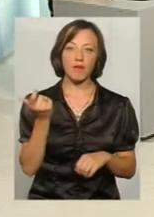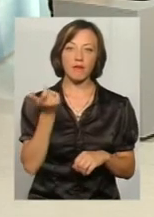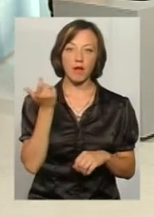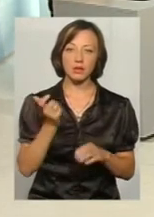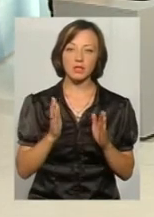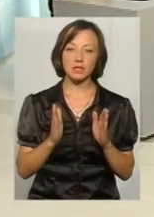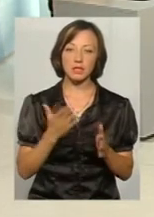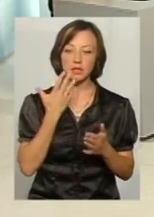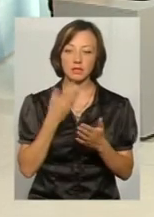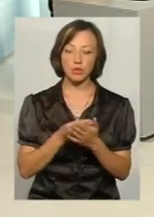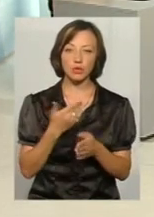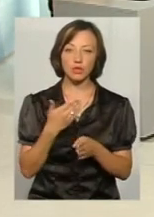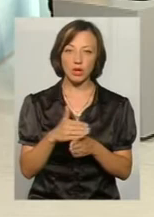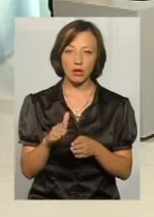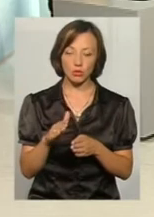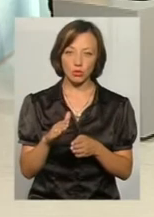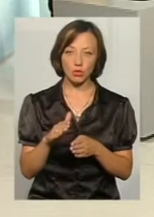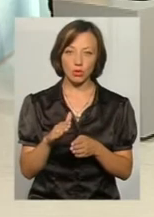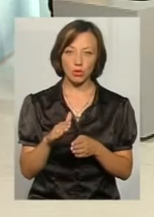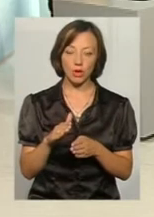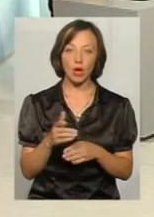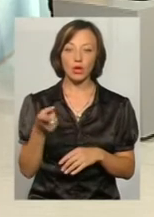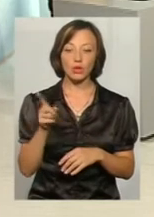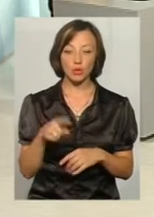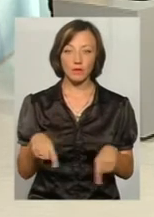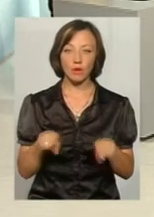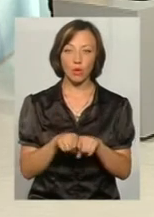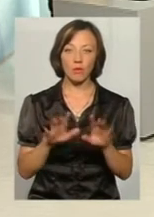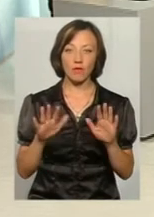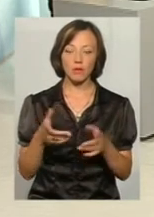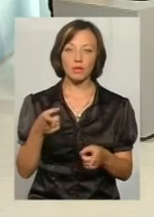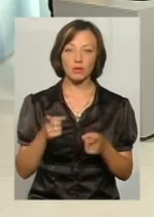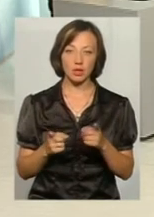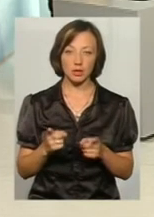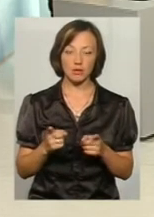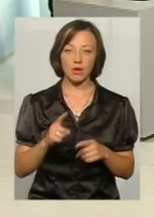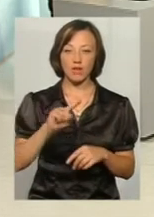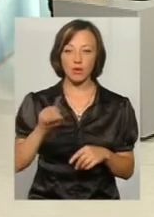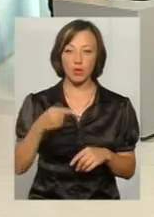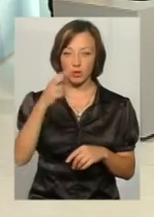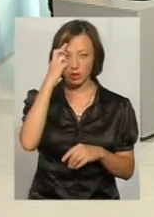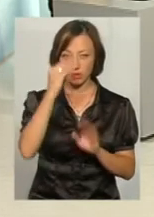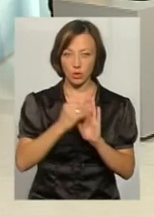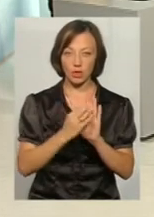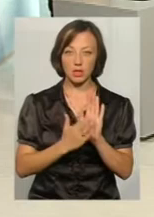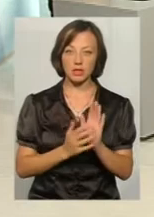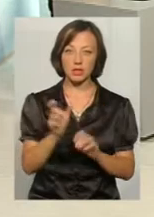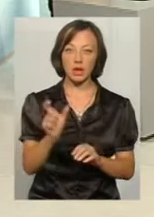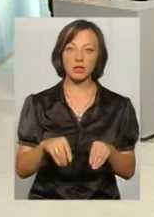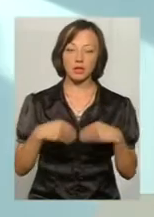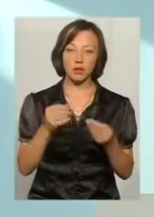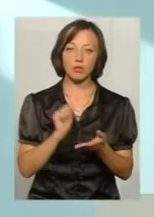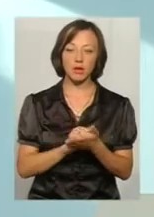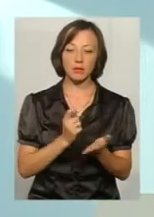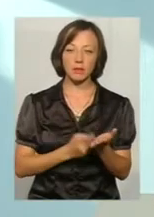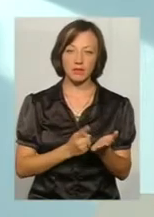тільки на свою частку в спільному майні, тоді в такому випадку дійсно вимога державного реєстратора щодо надання документів, які